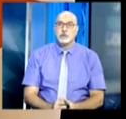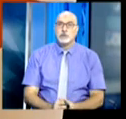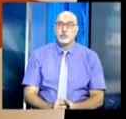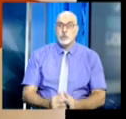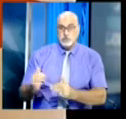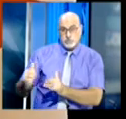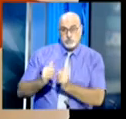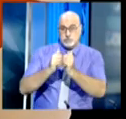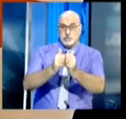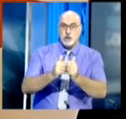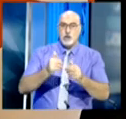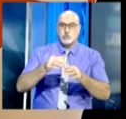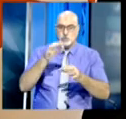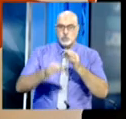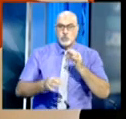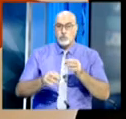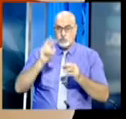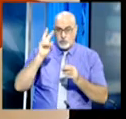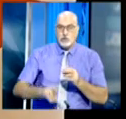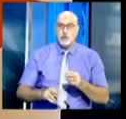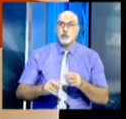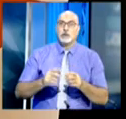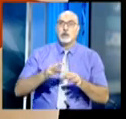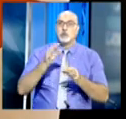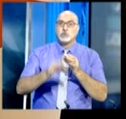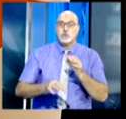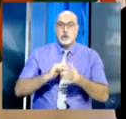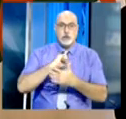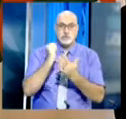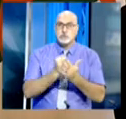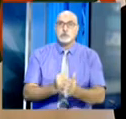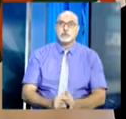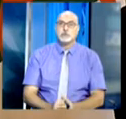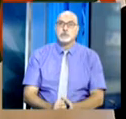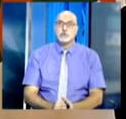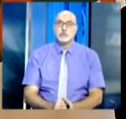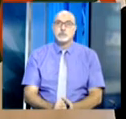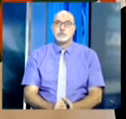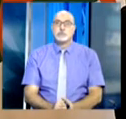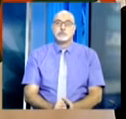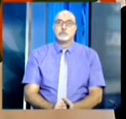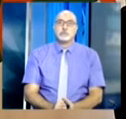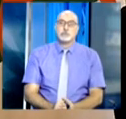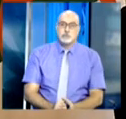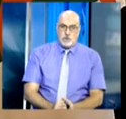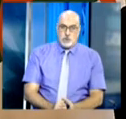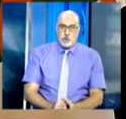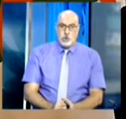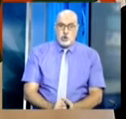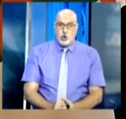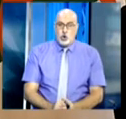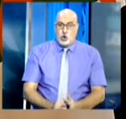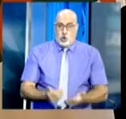مخرجات عملية ونتائج نوعية نحن اليوم نجدد